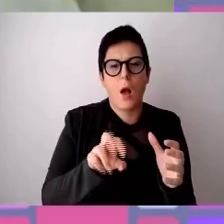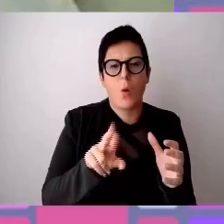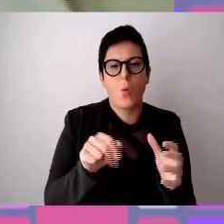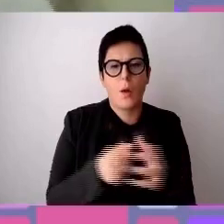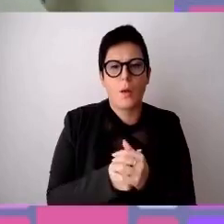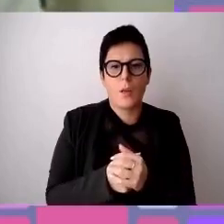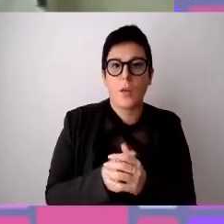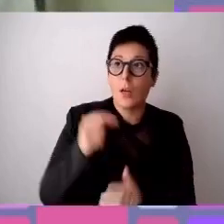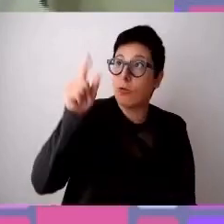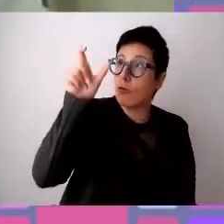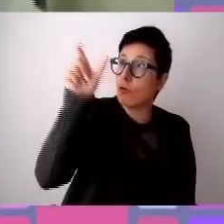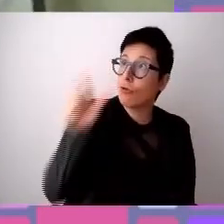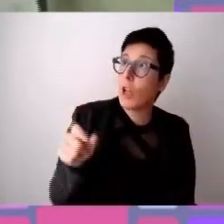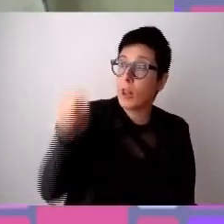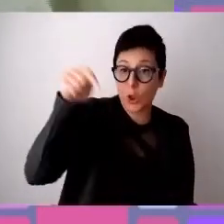Sud, quindi un'azione